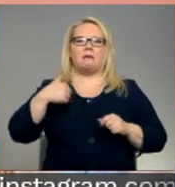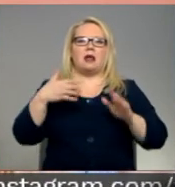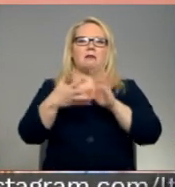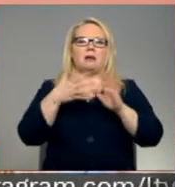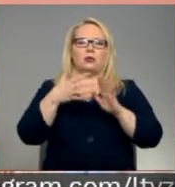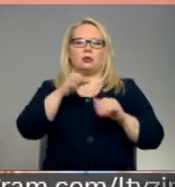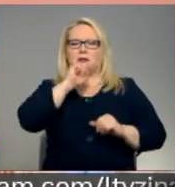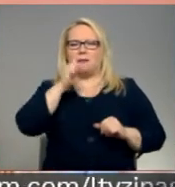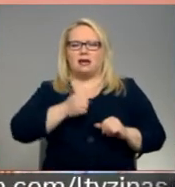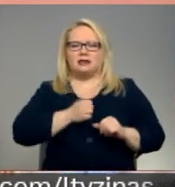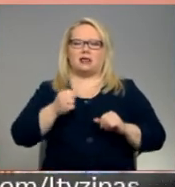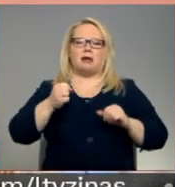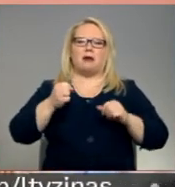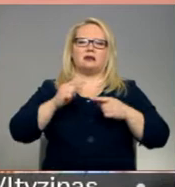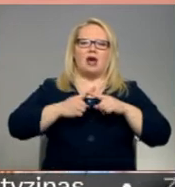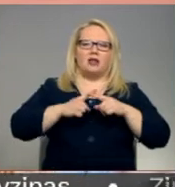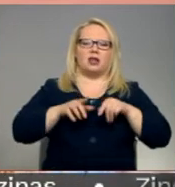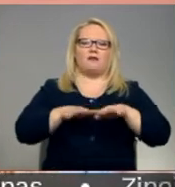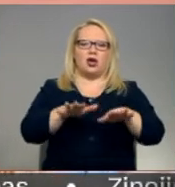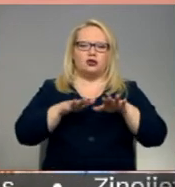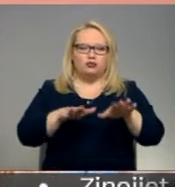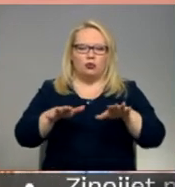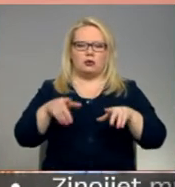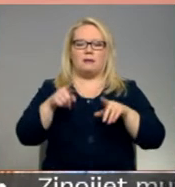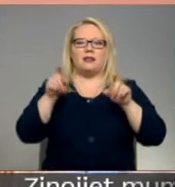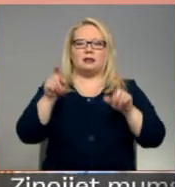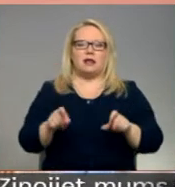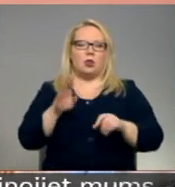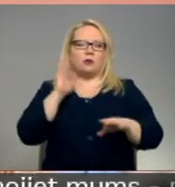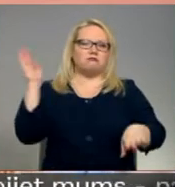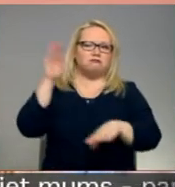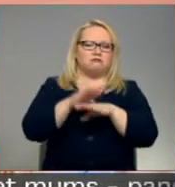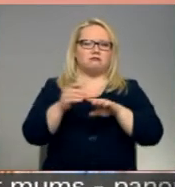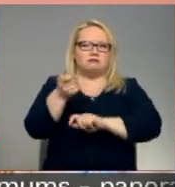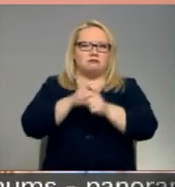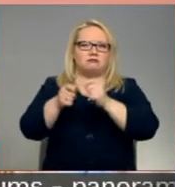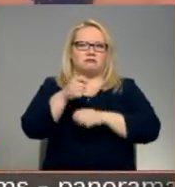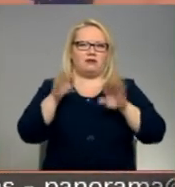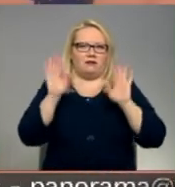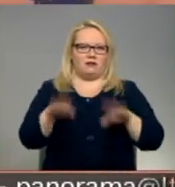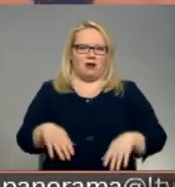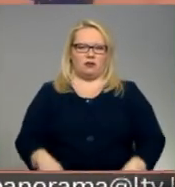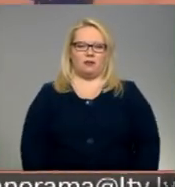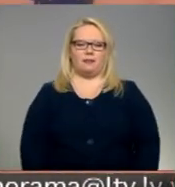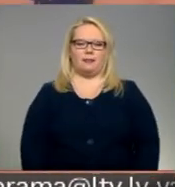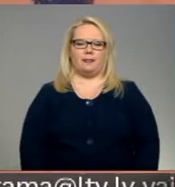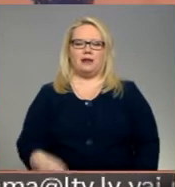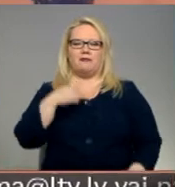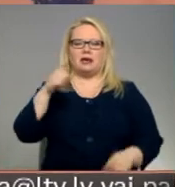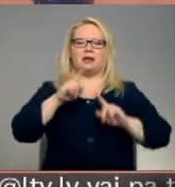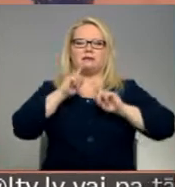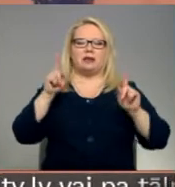pacietības adīt vai šūt, bet pie mežģīnēm es varu sēdēt no paša rīta līdz pat vēlam vakaram. Mēs redzējāmies, ka viņi ir